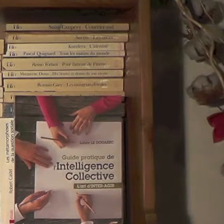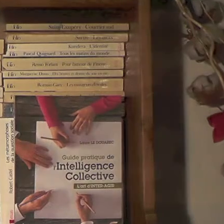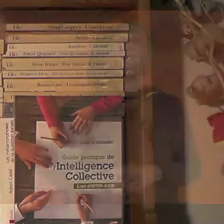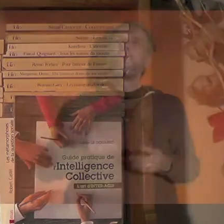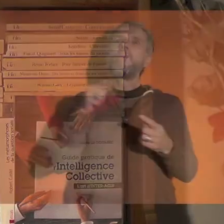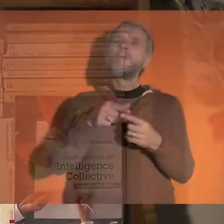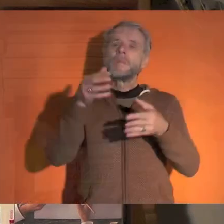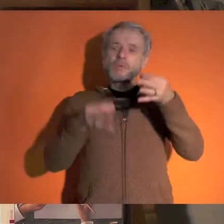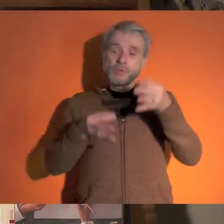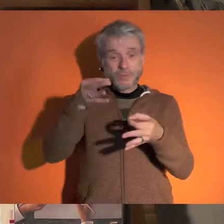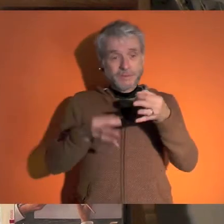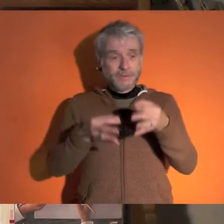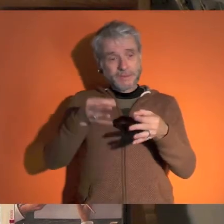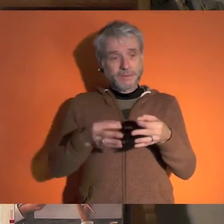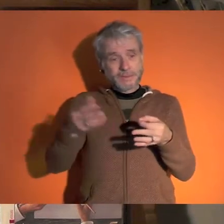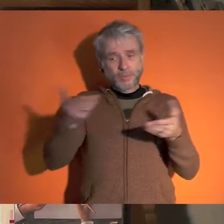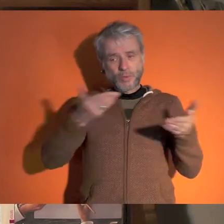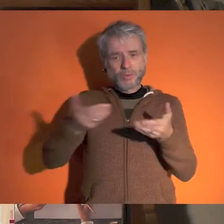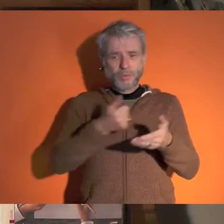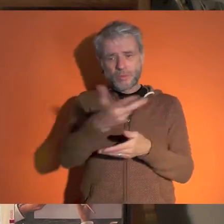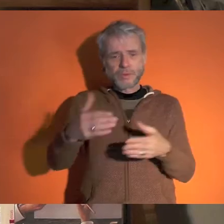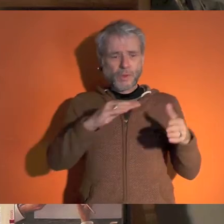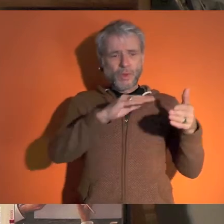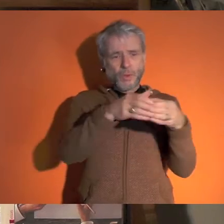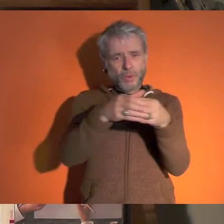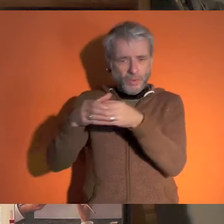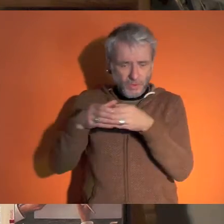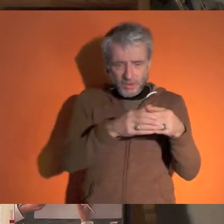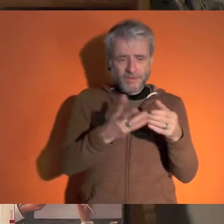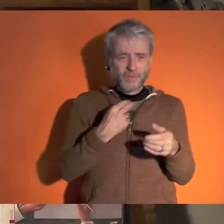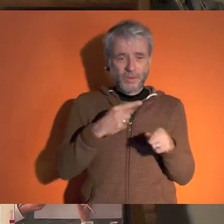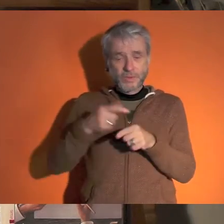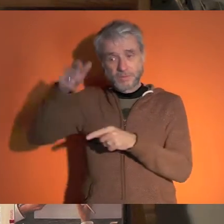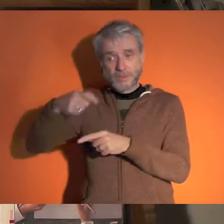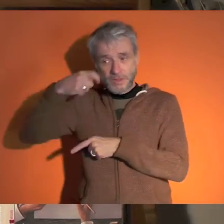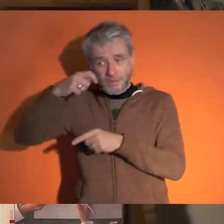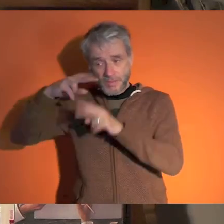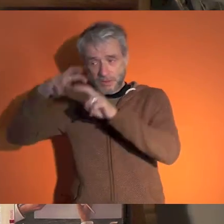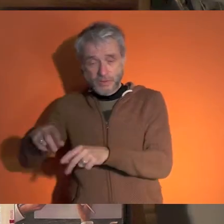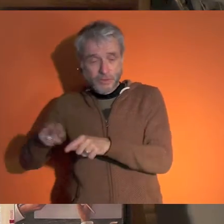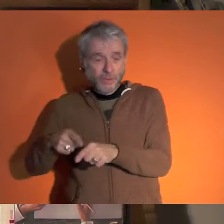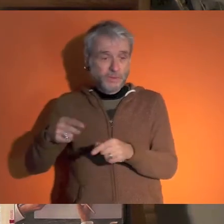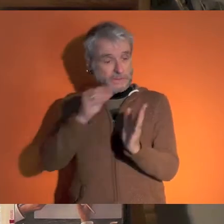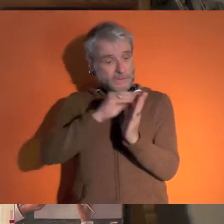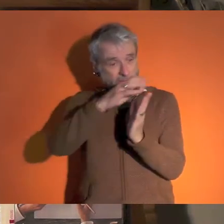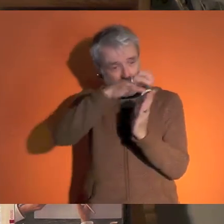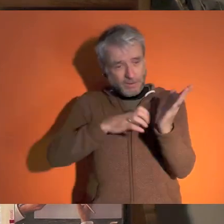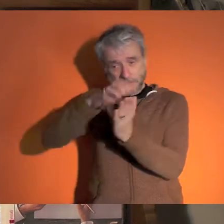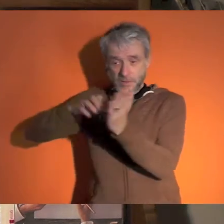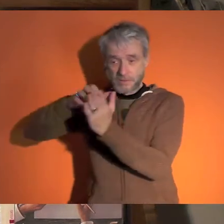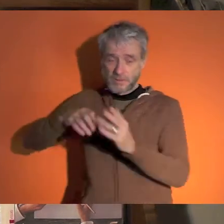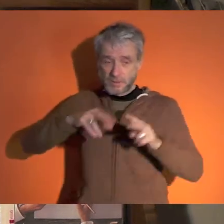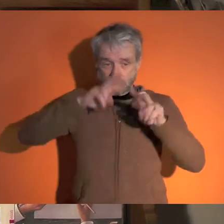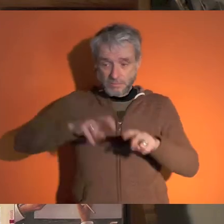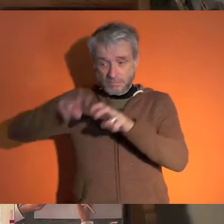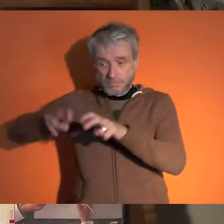Sur la question de la justice, nous nous appuyons sur plusieurs propositions de collectifs citoyens mais aussi de chercheurs et sur tout ce qui a